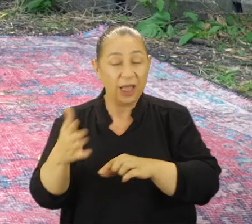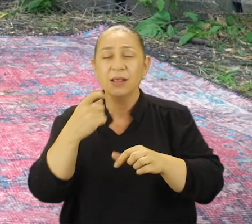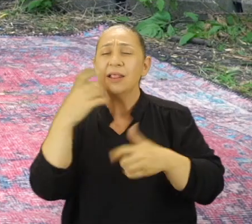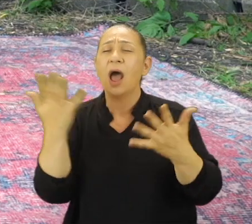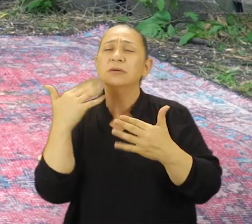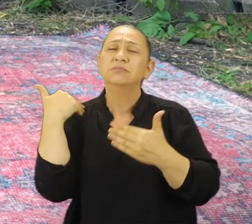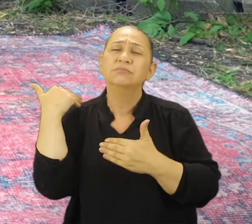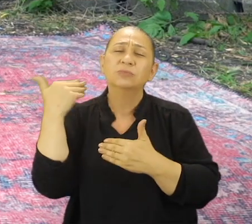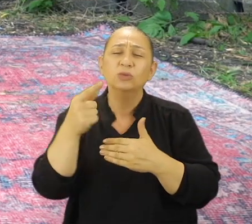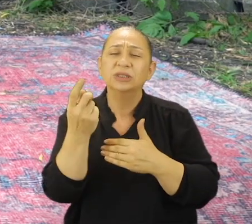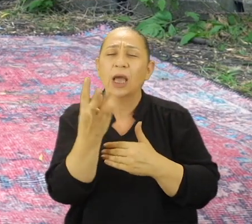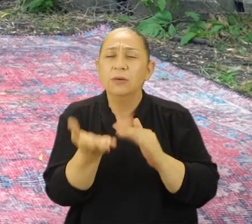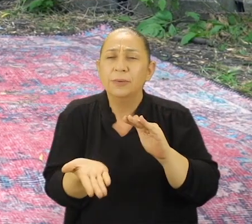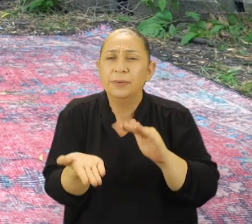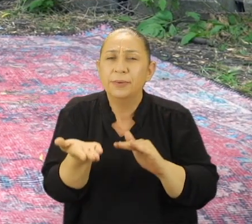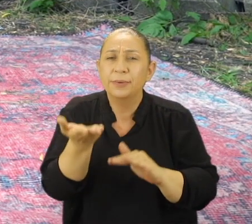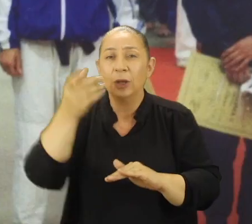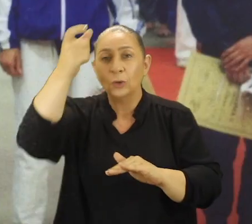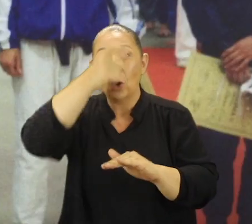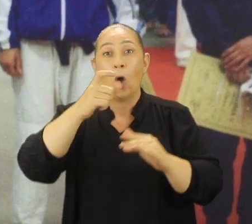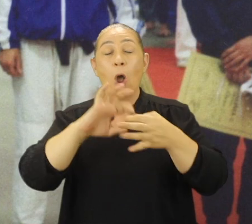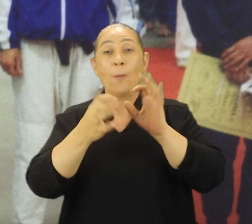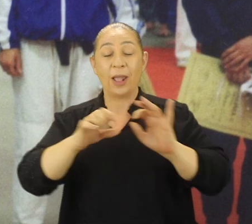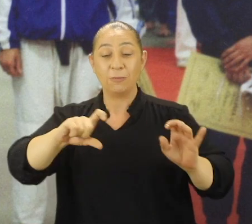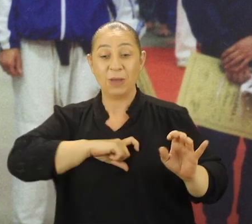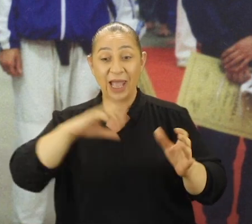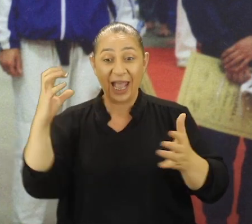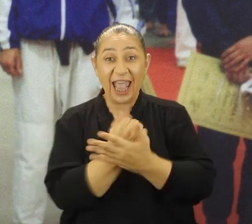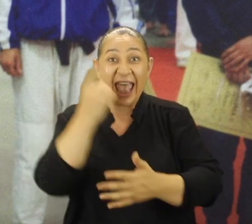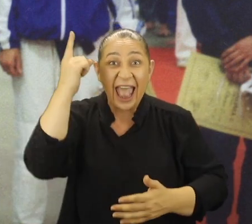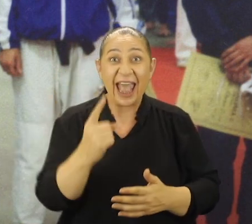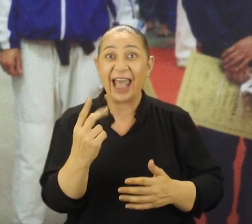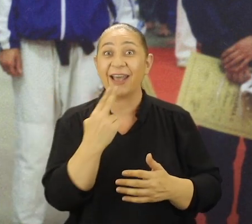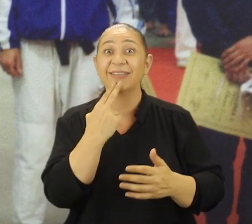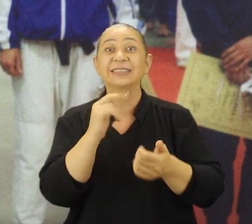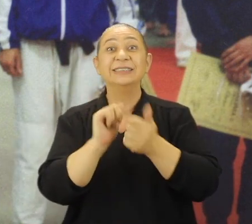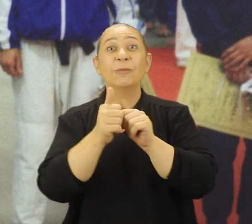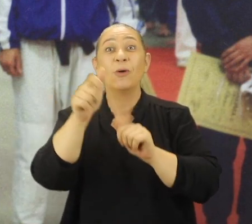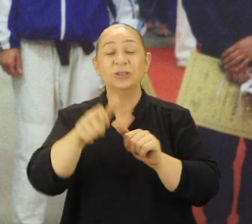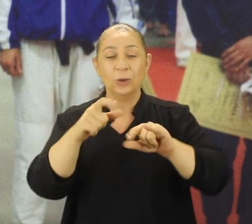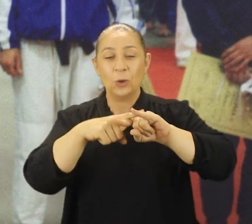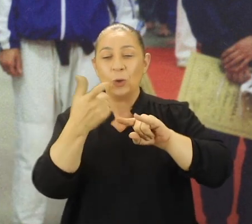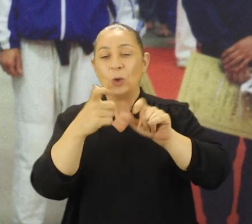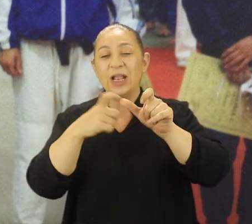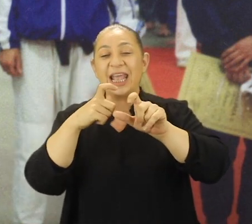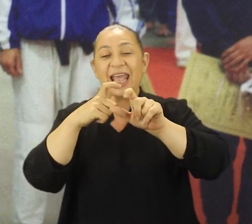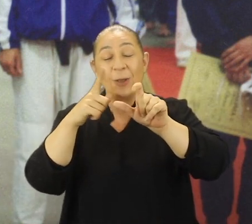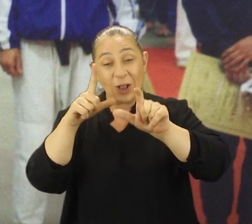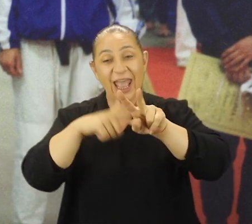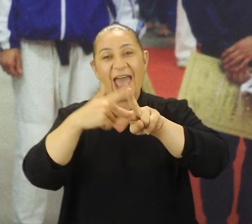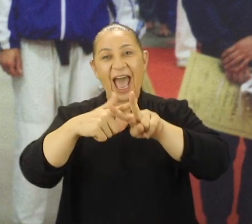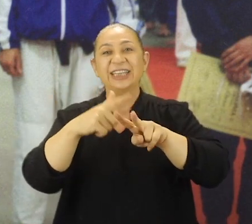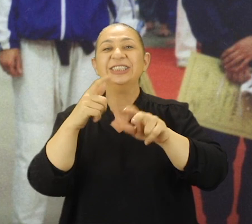Yıllar geçtikçe bu sayı arttı. Ve ülkemizde olimpiyat madalyası kazandıran ilk kadın sporcumuz Hülya